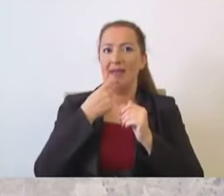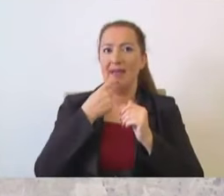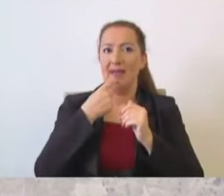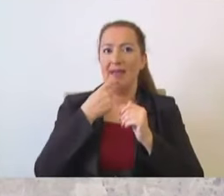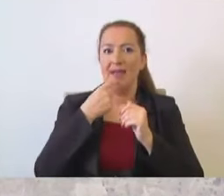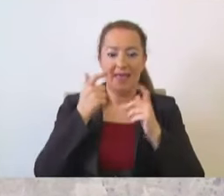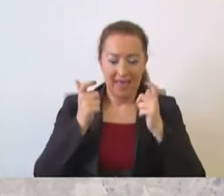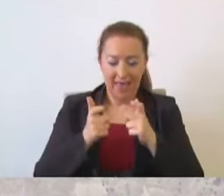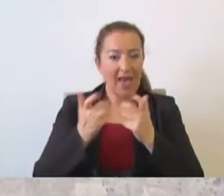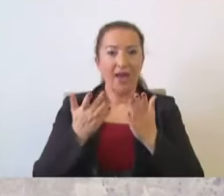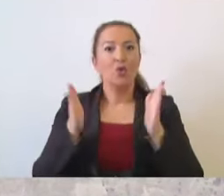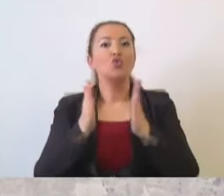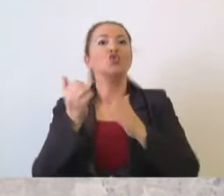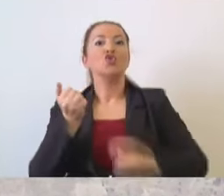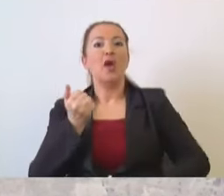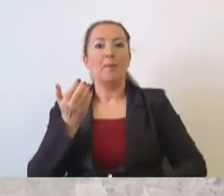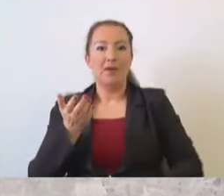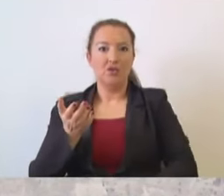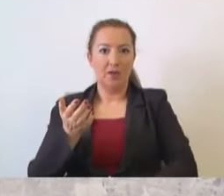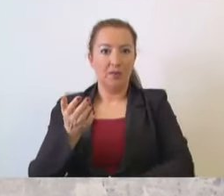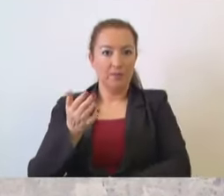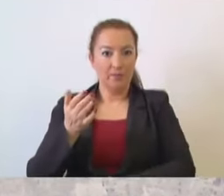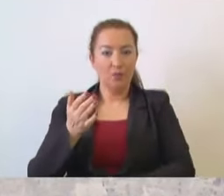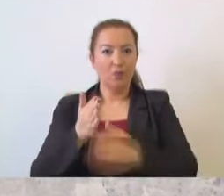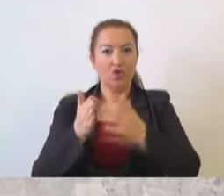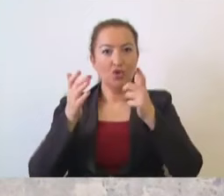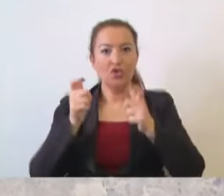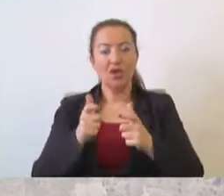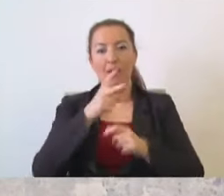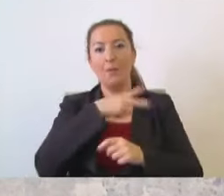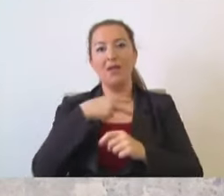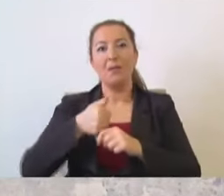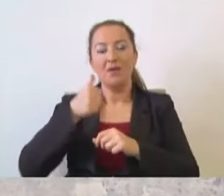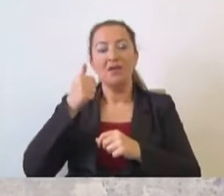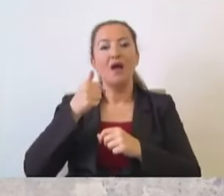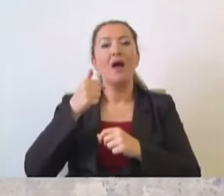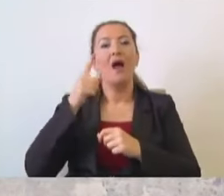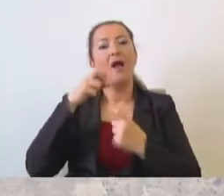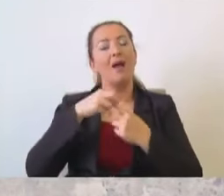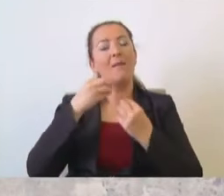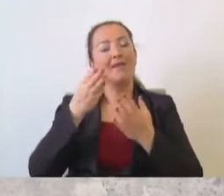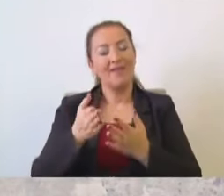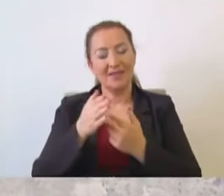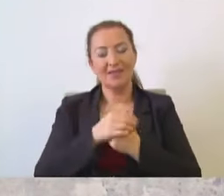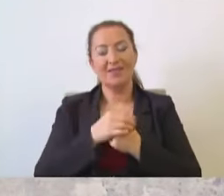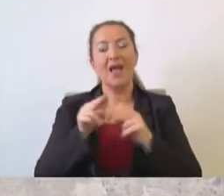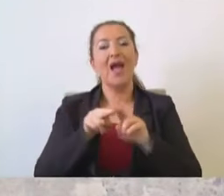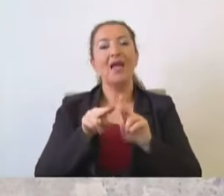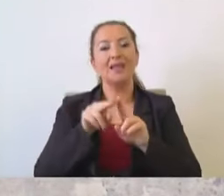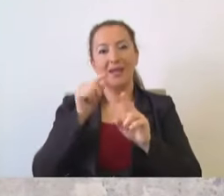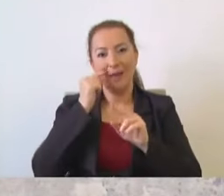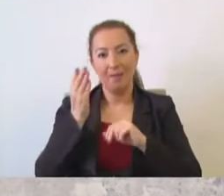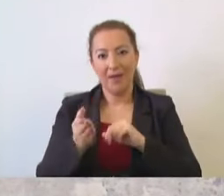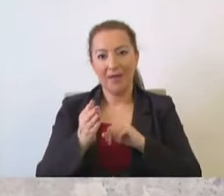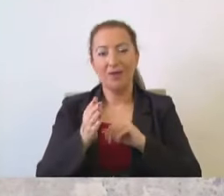Yer Küçükçekmece. Yine Büyükşehir Belediye Başkanımız, rahmetli anlıyorum kendisini, Kadir Bey.